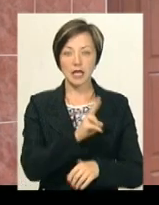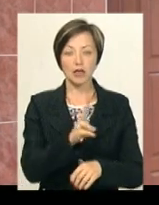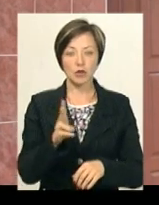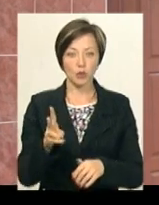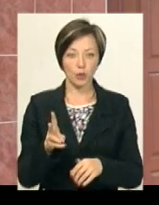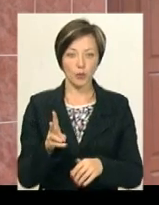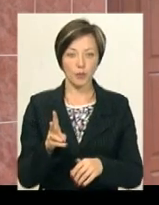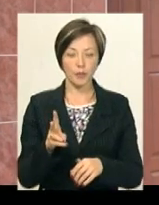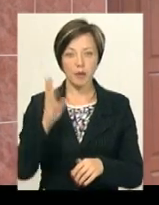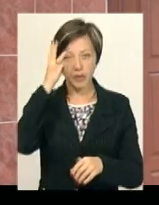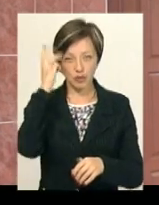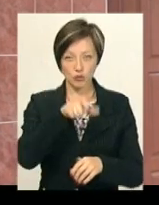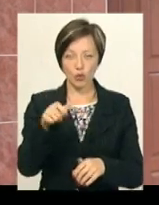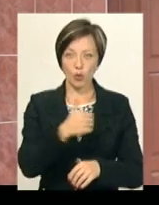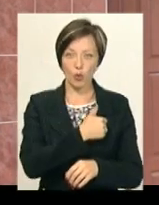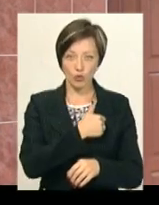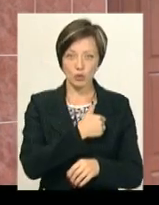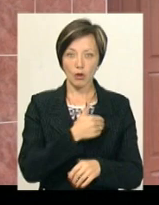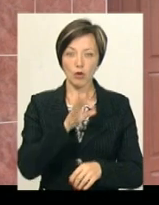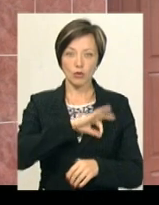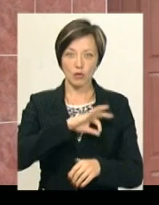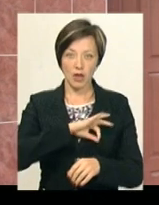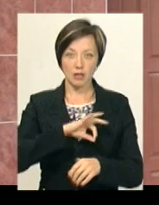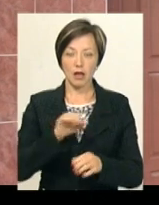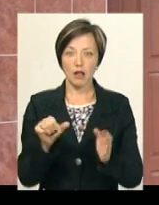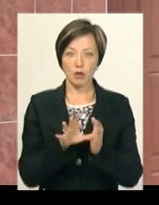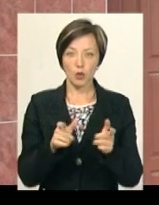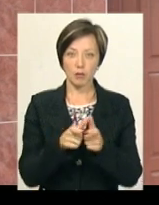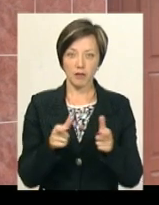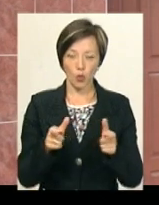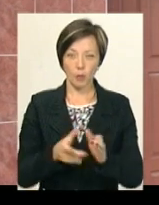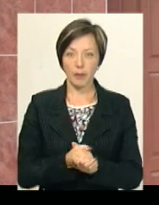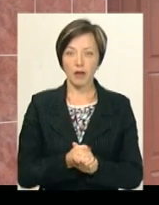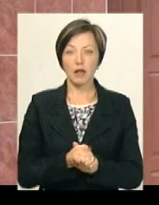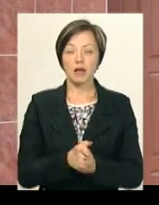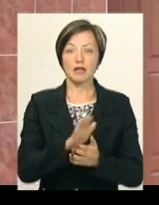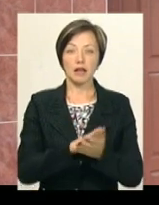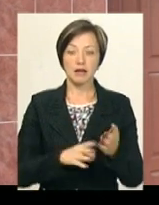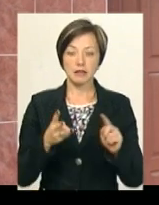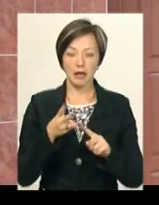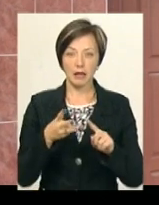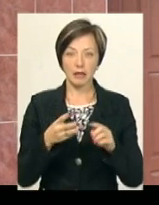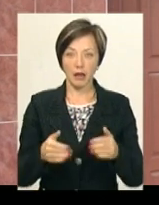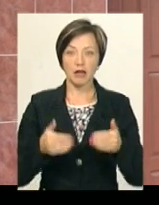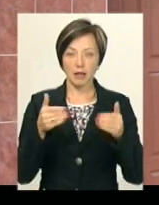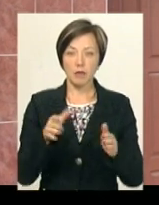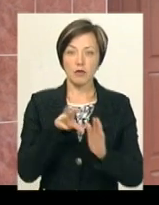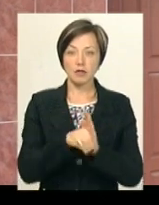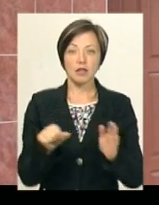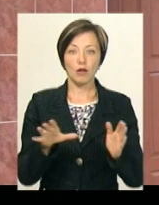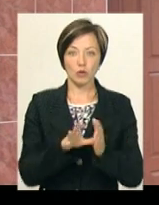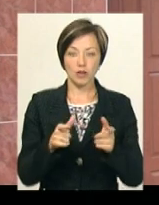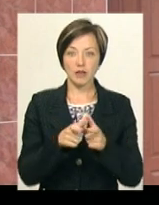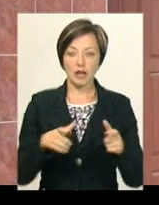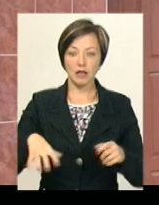хмельничан, які хочуть користуватися електронним квитком. Далі третій етап це впровадження електронного